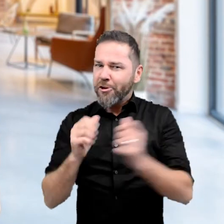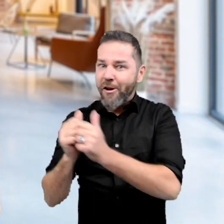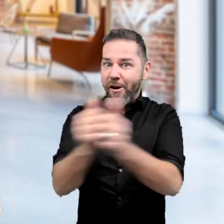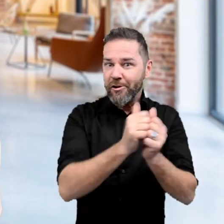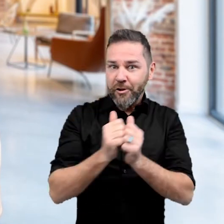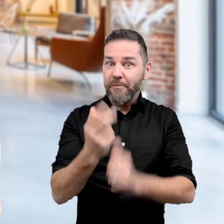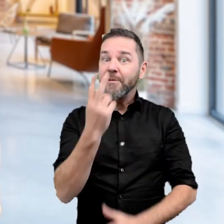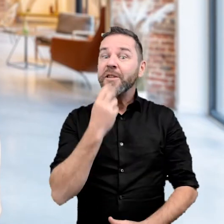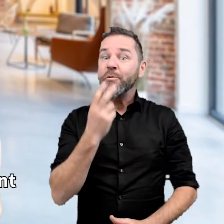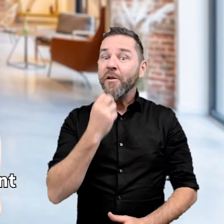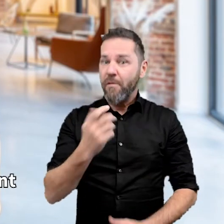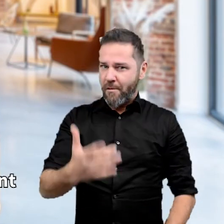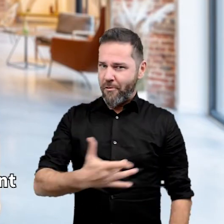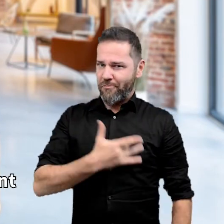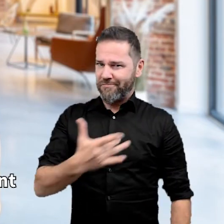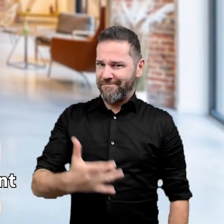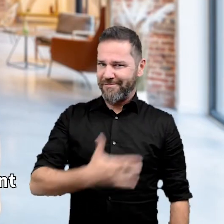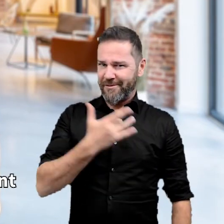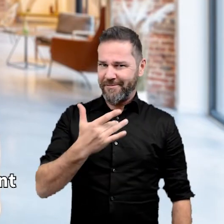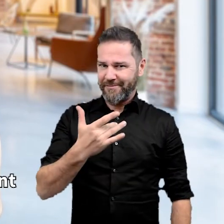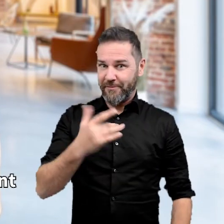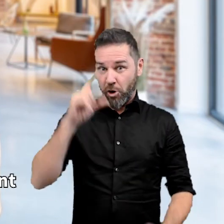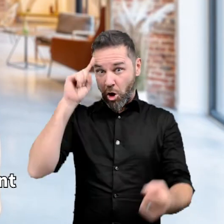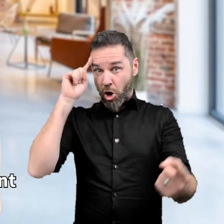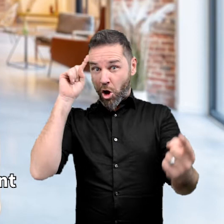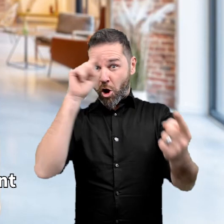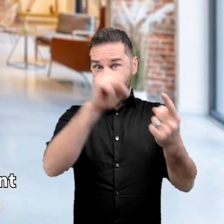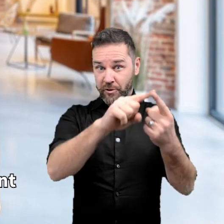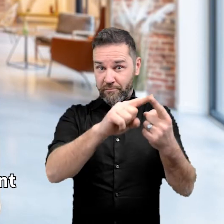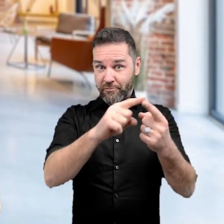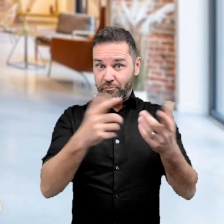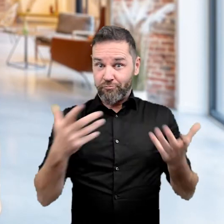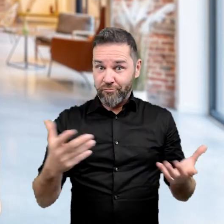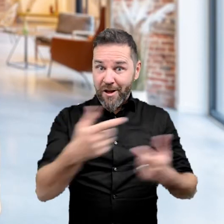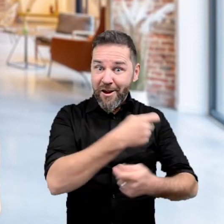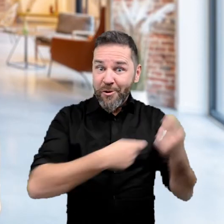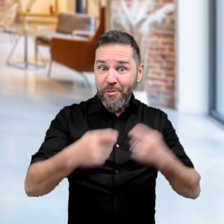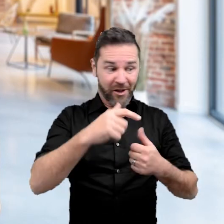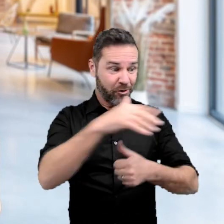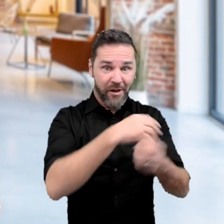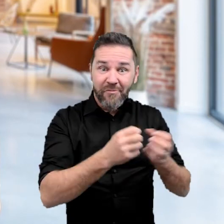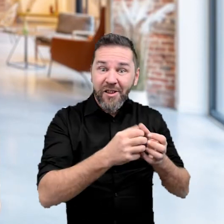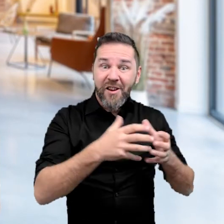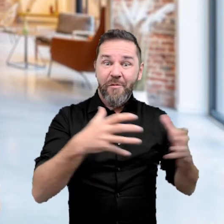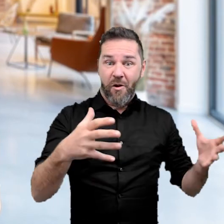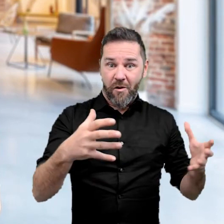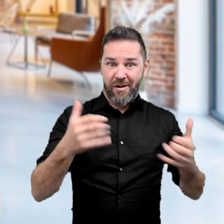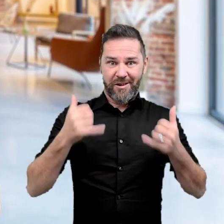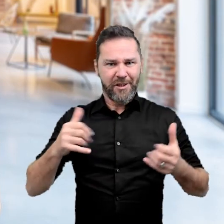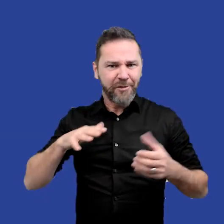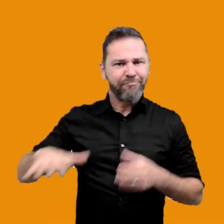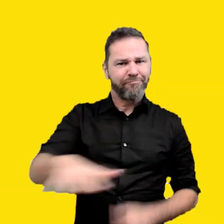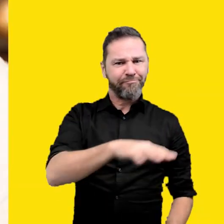et utile pour améliorer ensemble le développement économique et social de notre